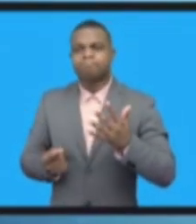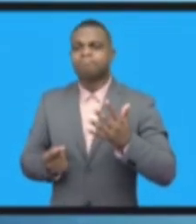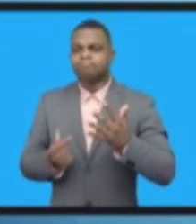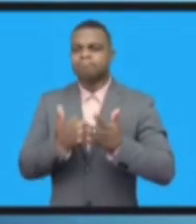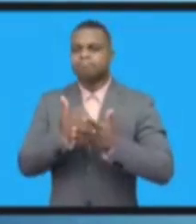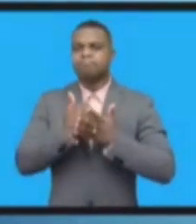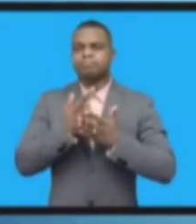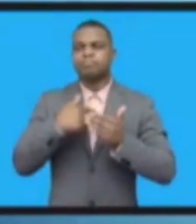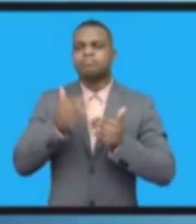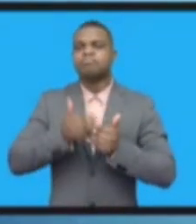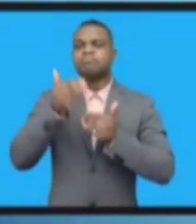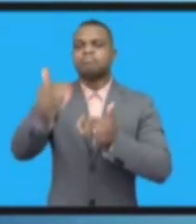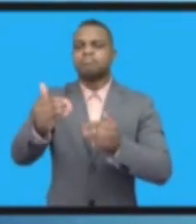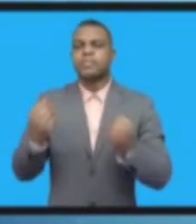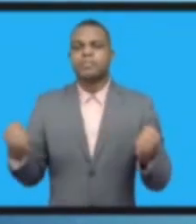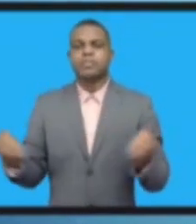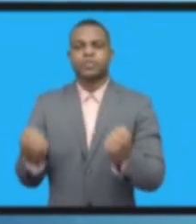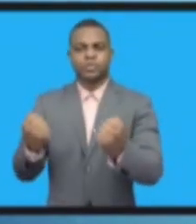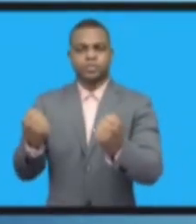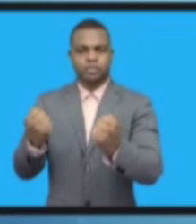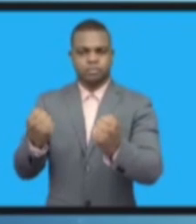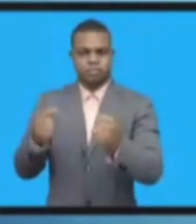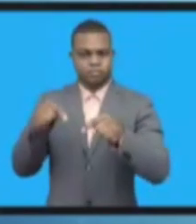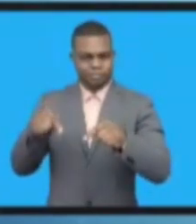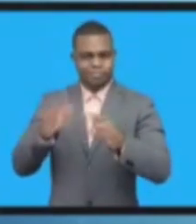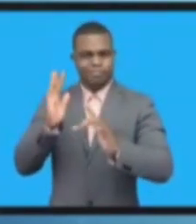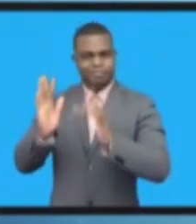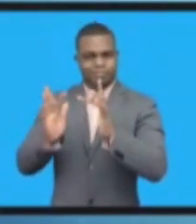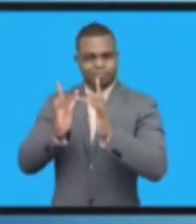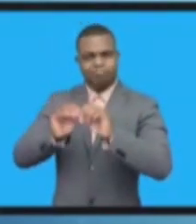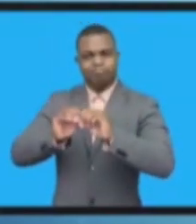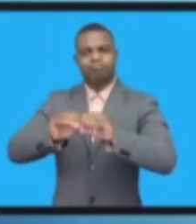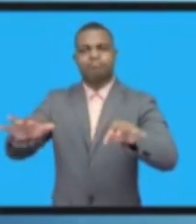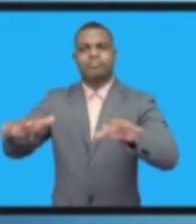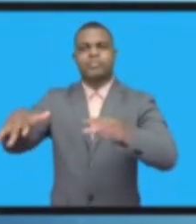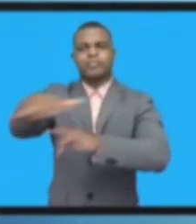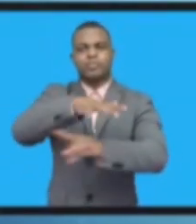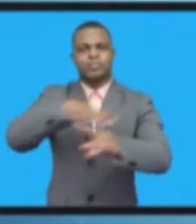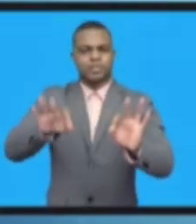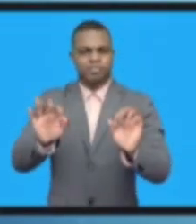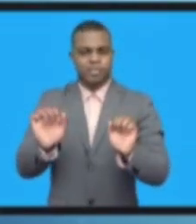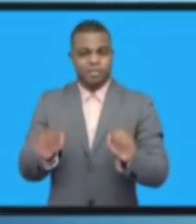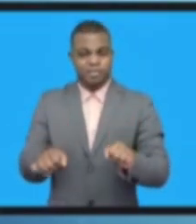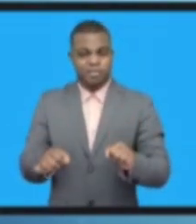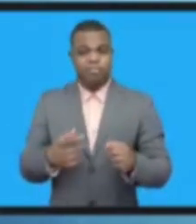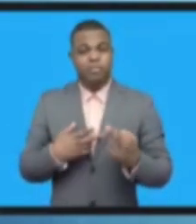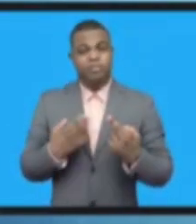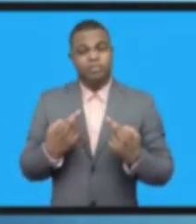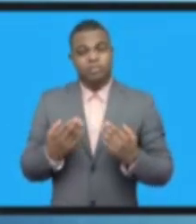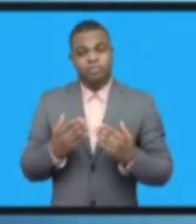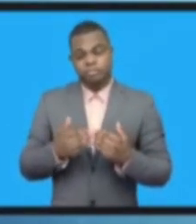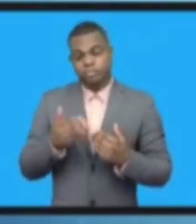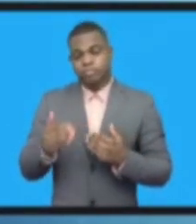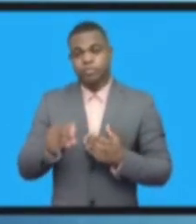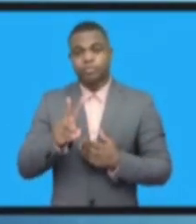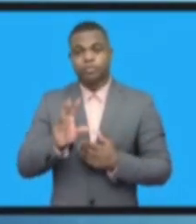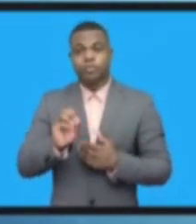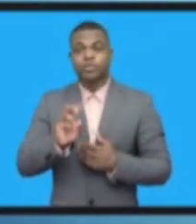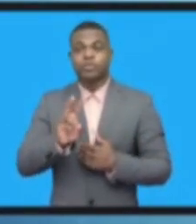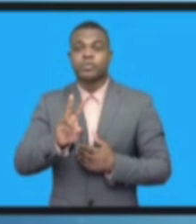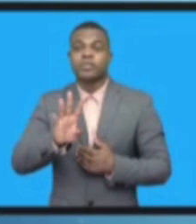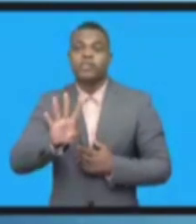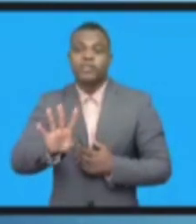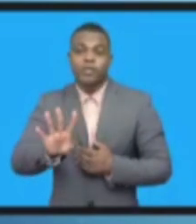что мир в 2045 году оглянется на ту работу, которую мы проводили на